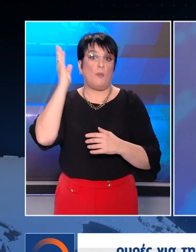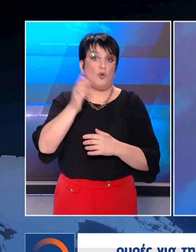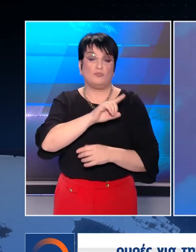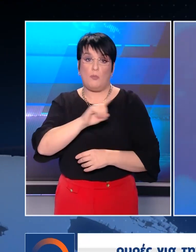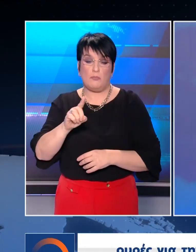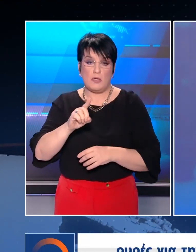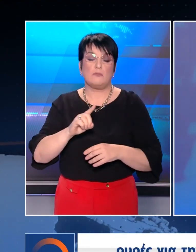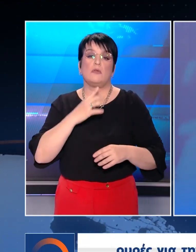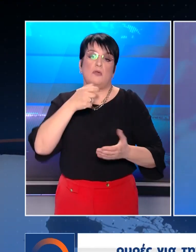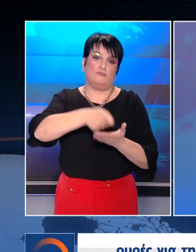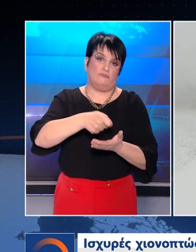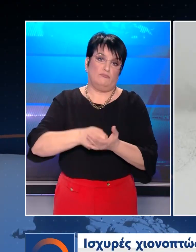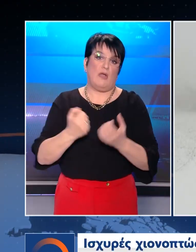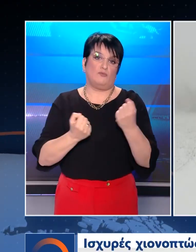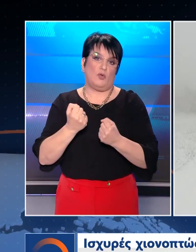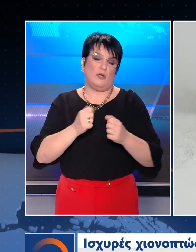Υπότιτλοι